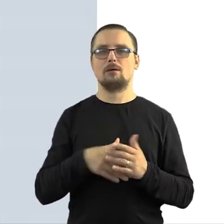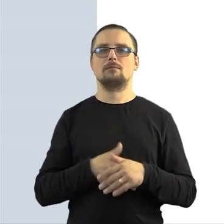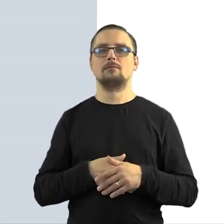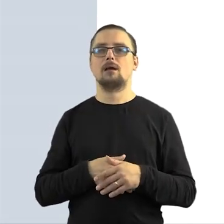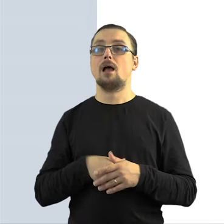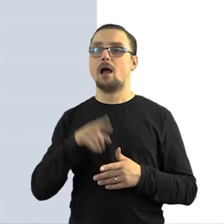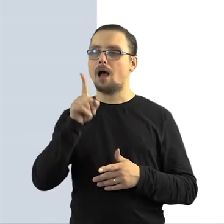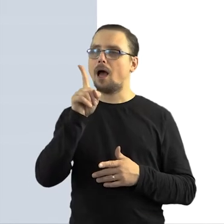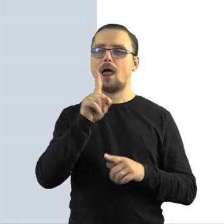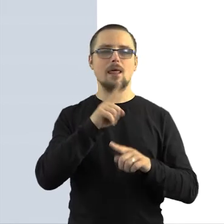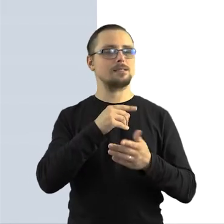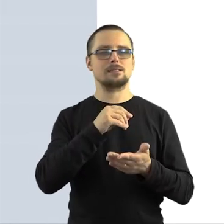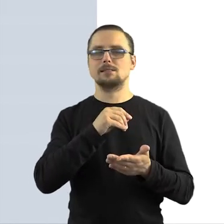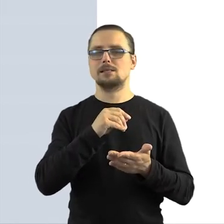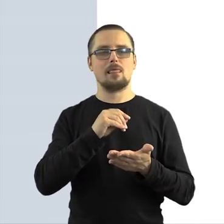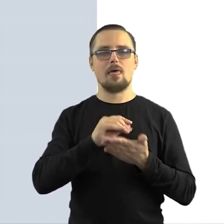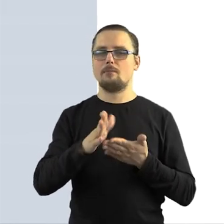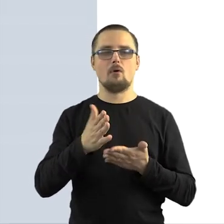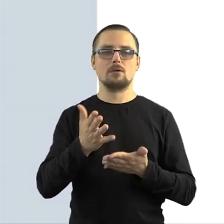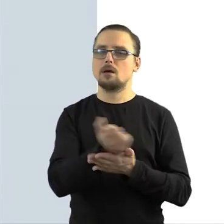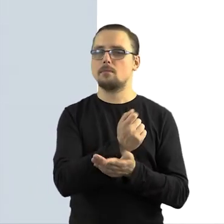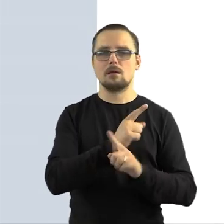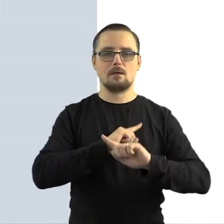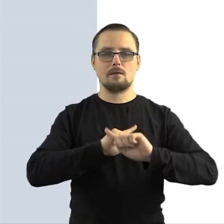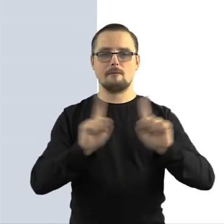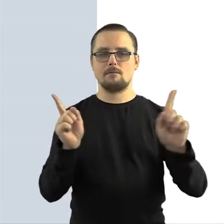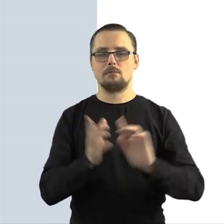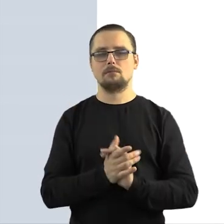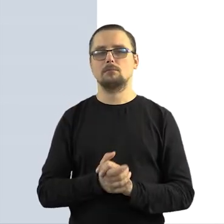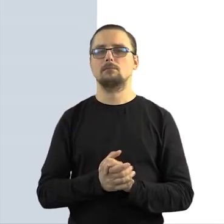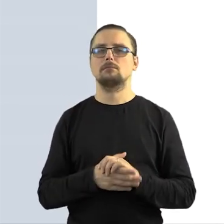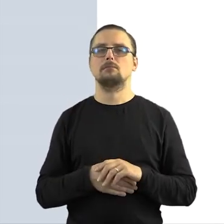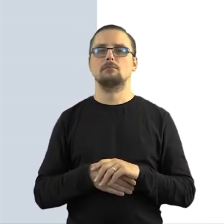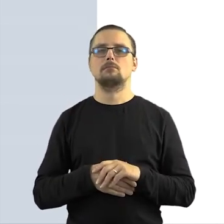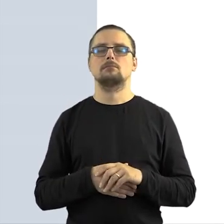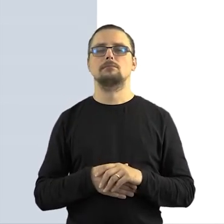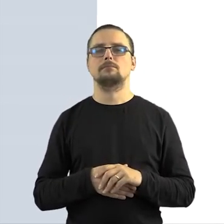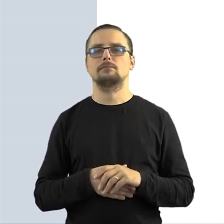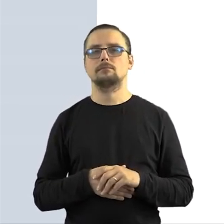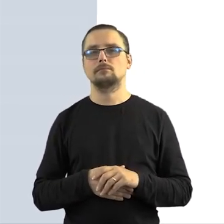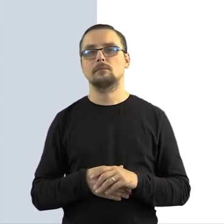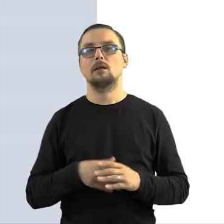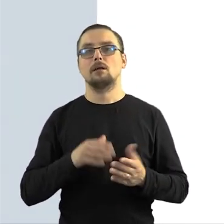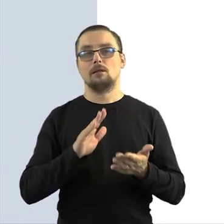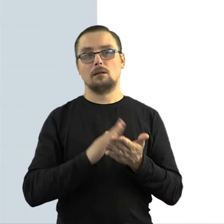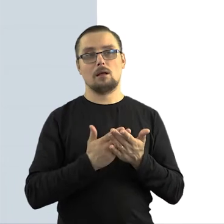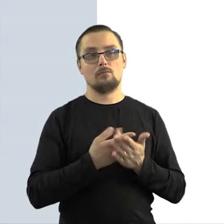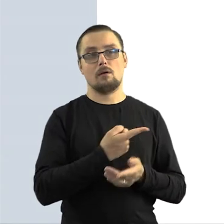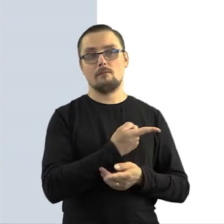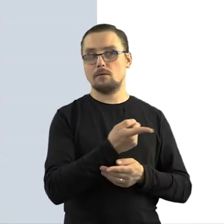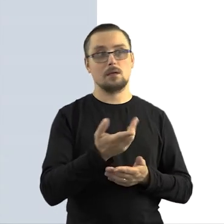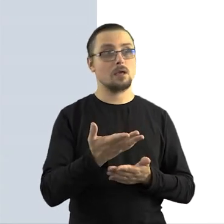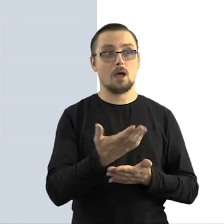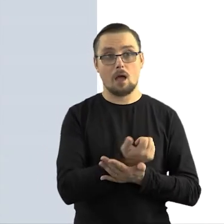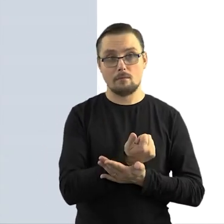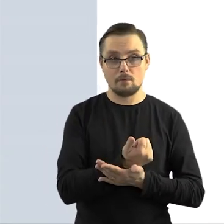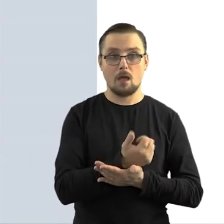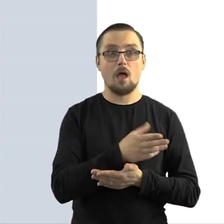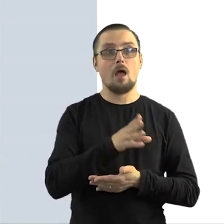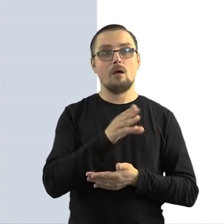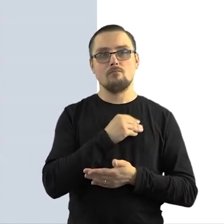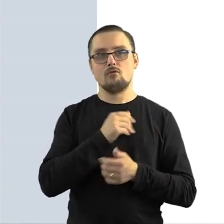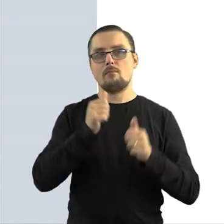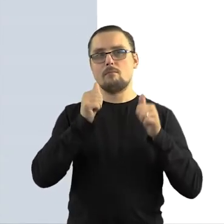nie łączy się to z osiąganiem korzyści majątkowych. Więc tutaj i do momentu, póki Państwo nie zarabiają, mogą Państwo